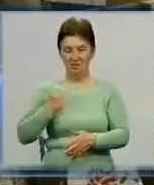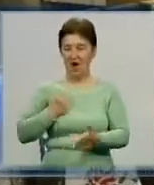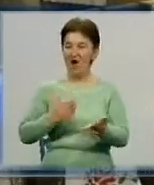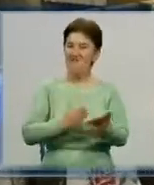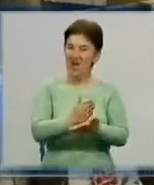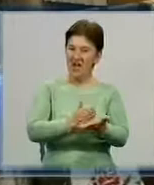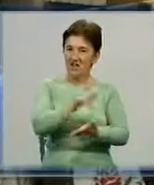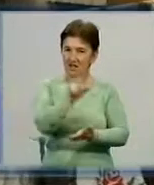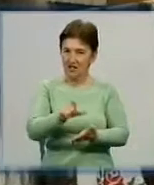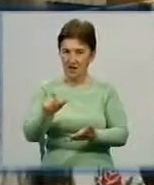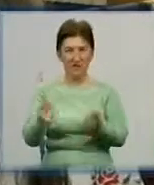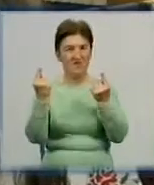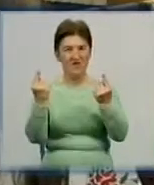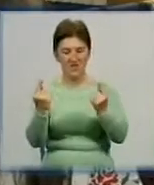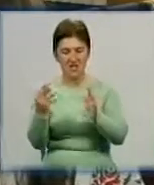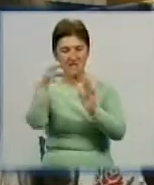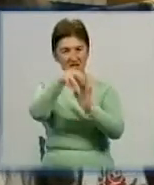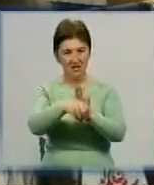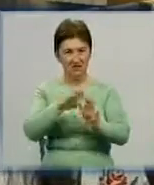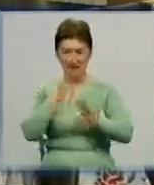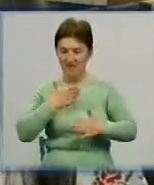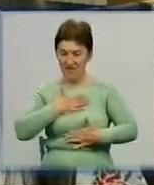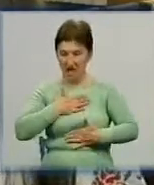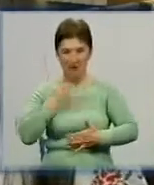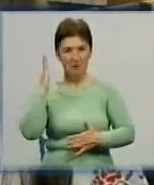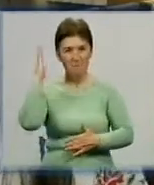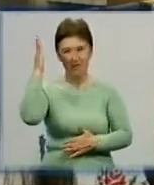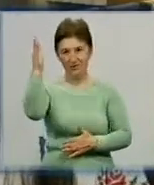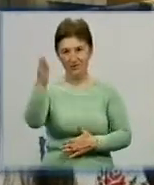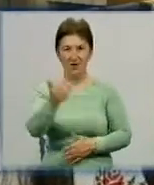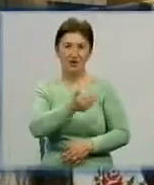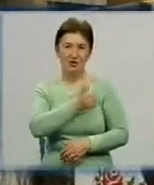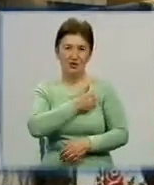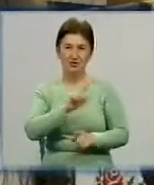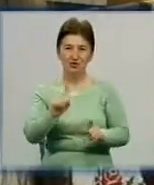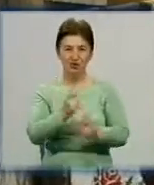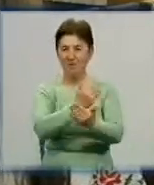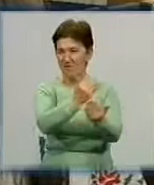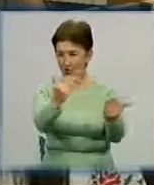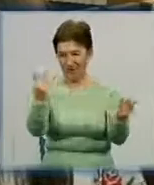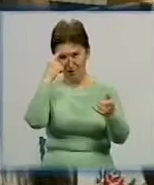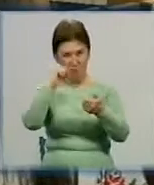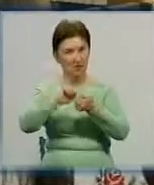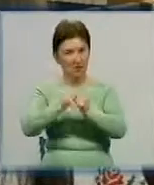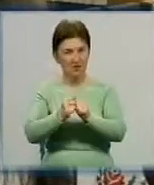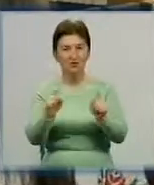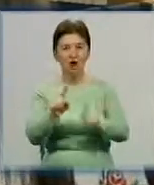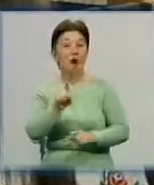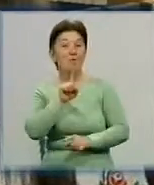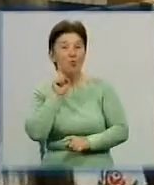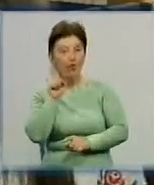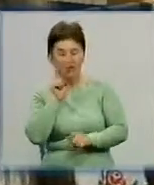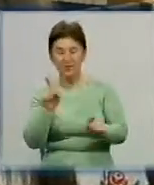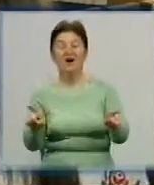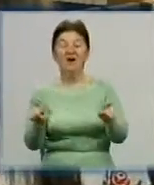вони зробили великий внесок в наше майбутнє. І хочу, щоб вони пам'ятали, що молодь також пам